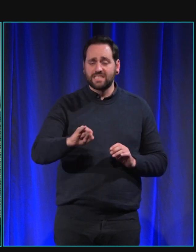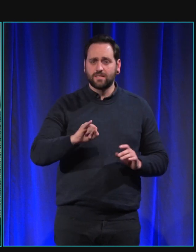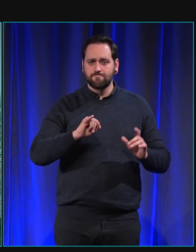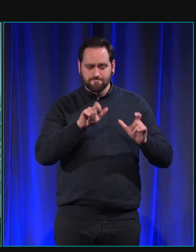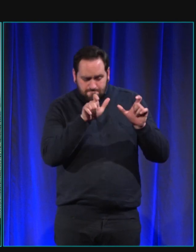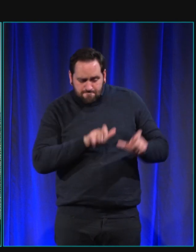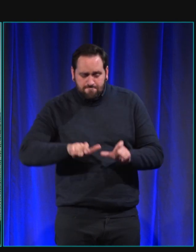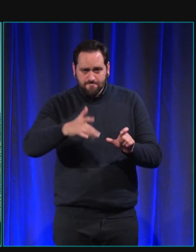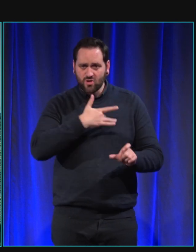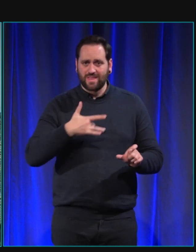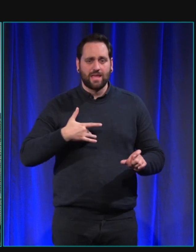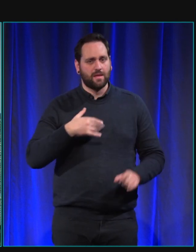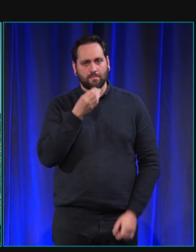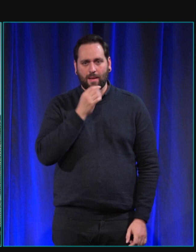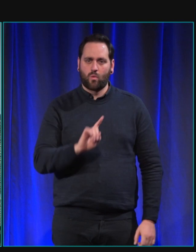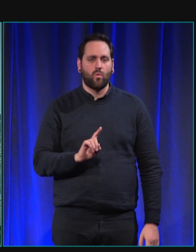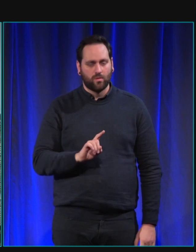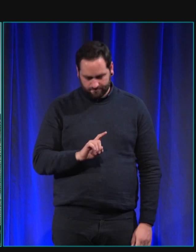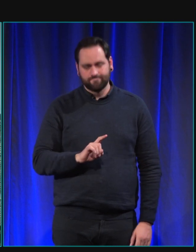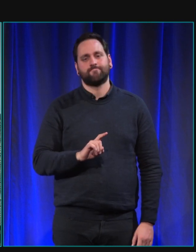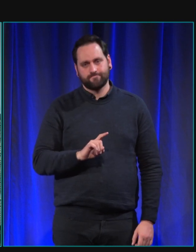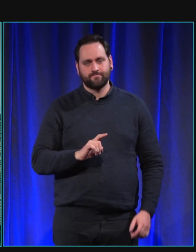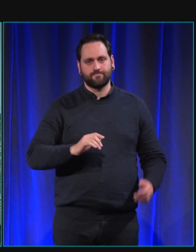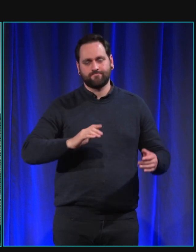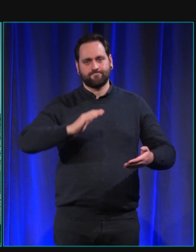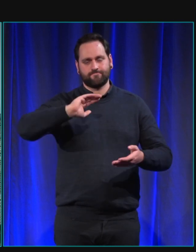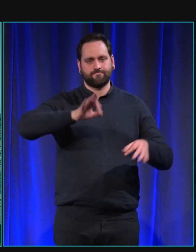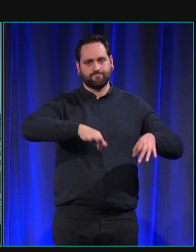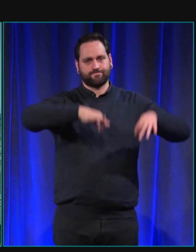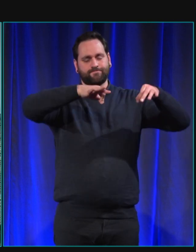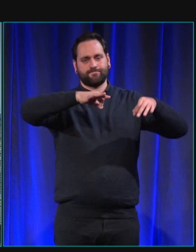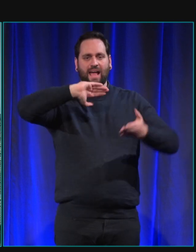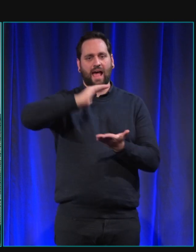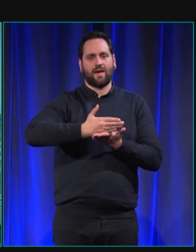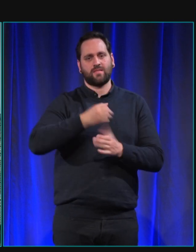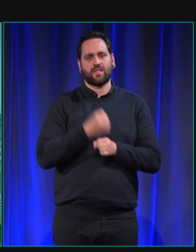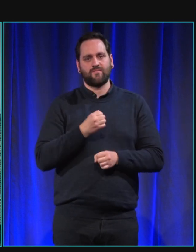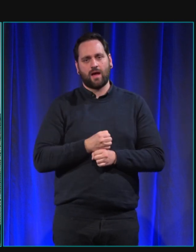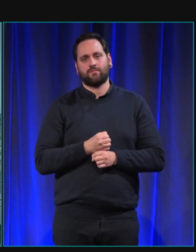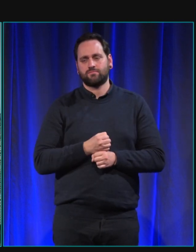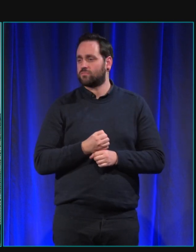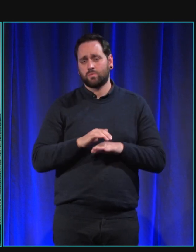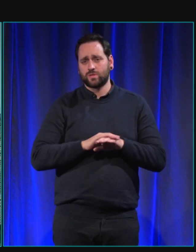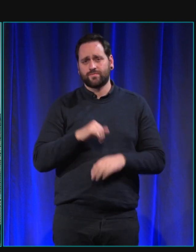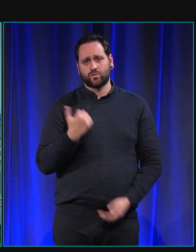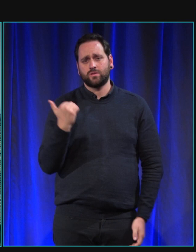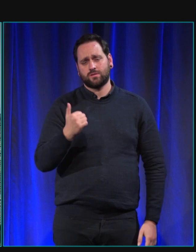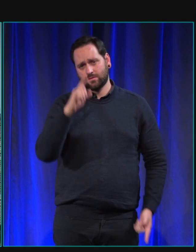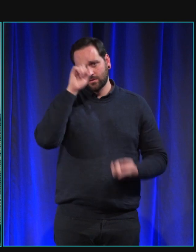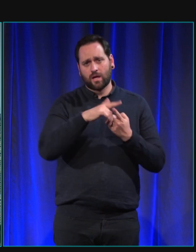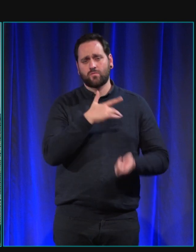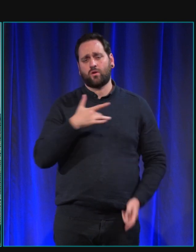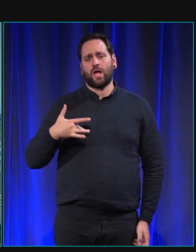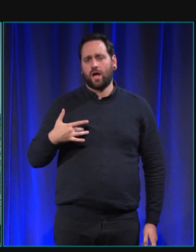dysplasie actuellement c'est les seuls cas de réforme c'est pour des raisons de santé et pas pour des raisons